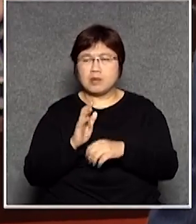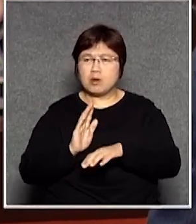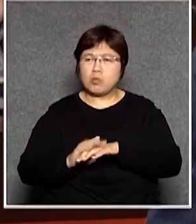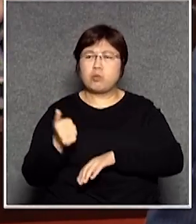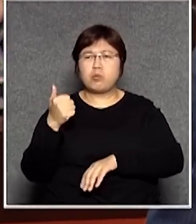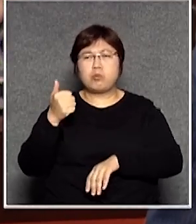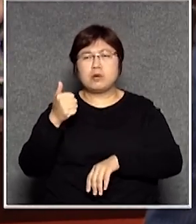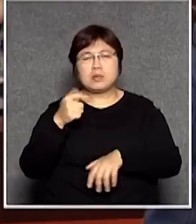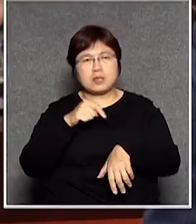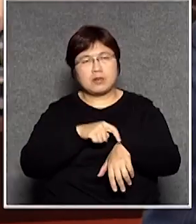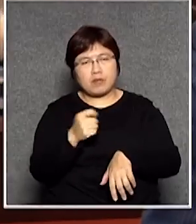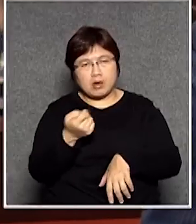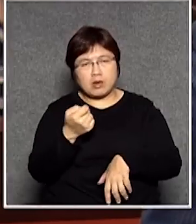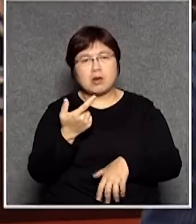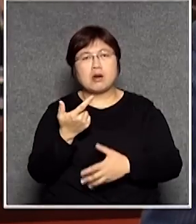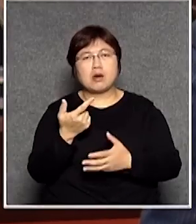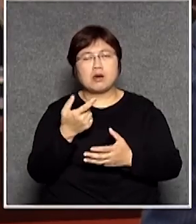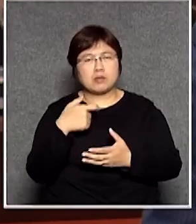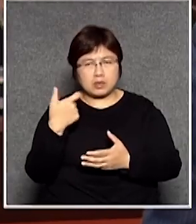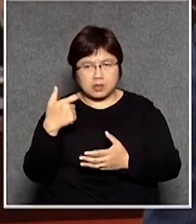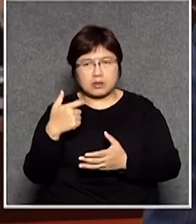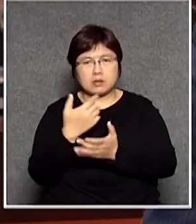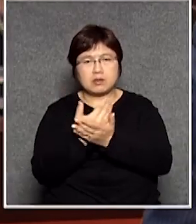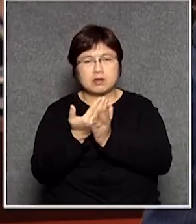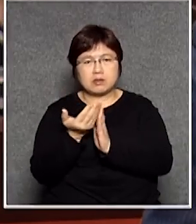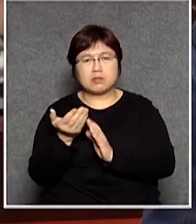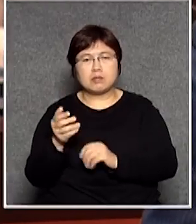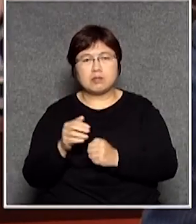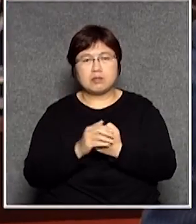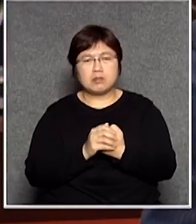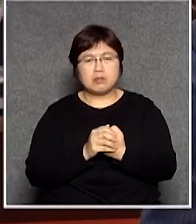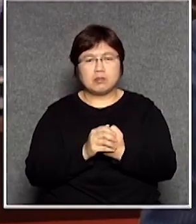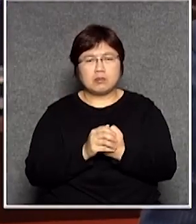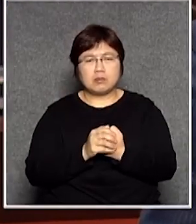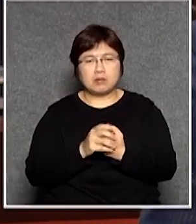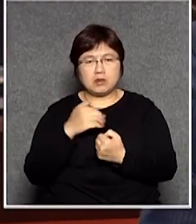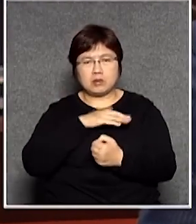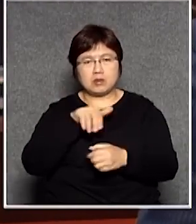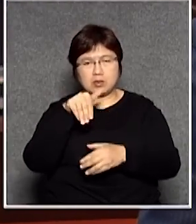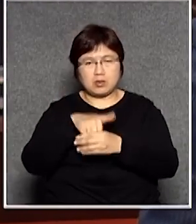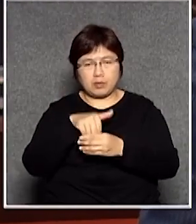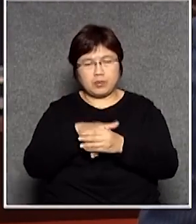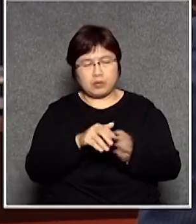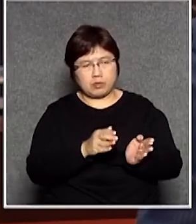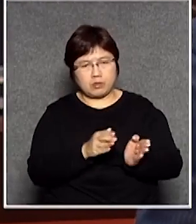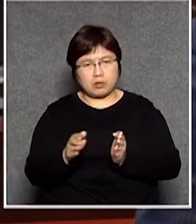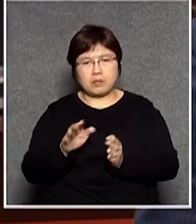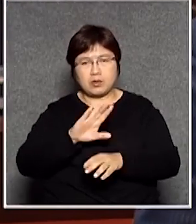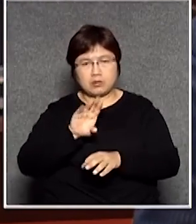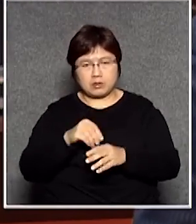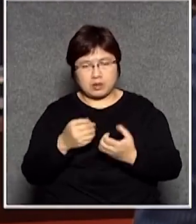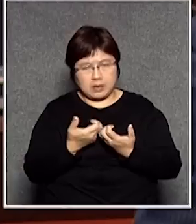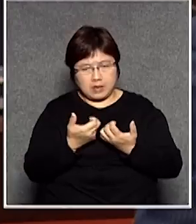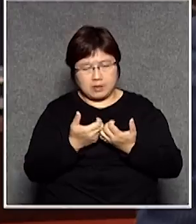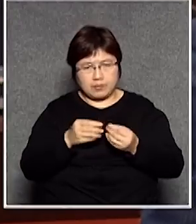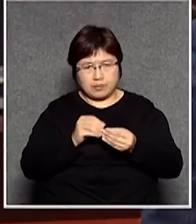時間上或者是資源上呢都是可以令到我們的投票的過程包括點票的過程